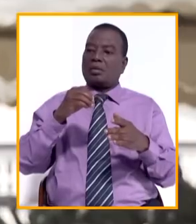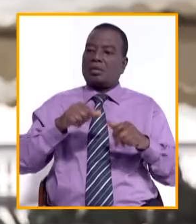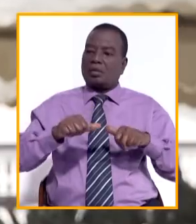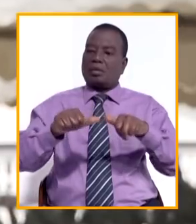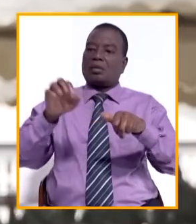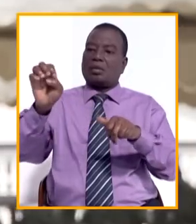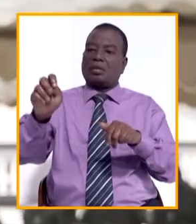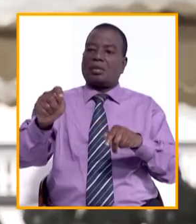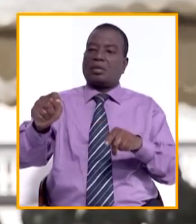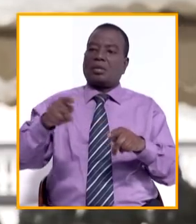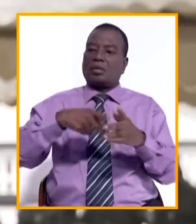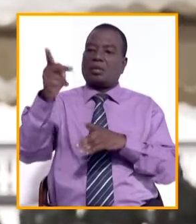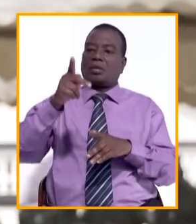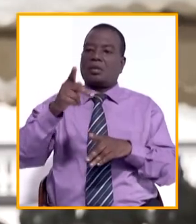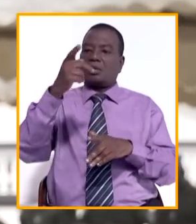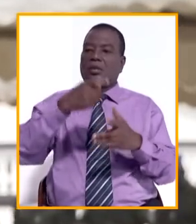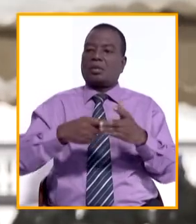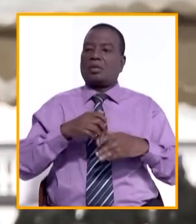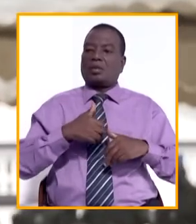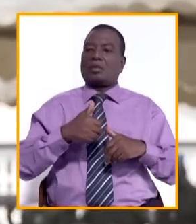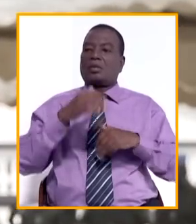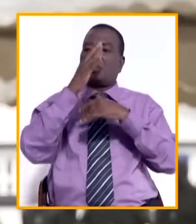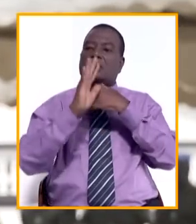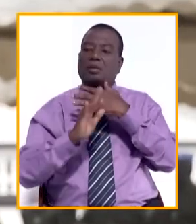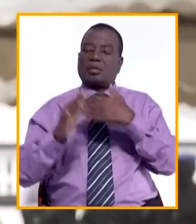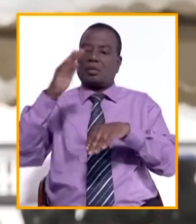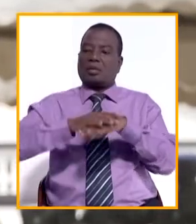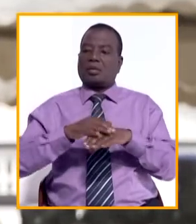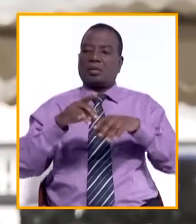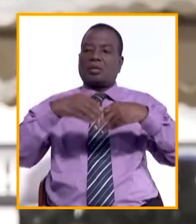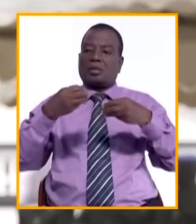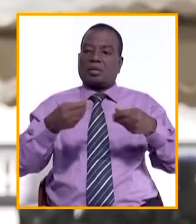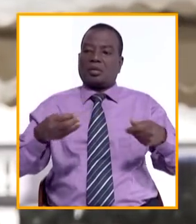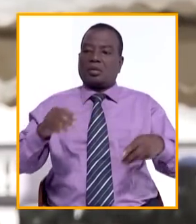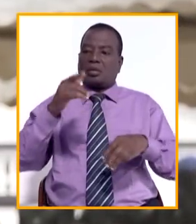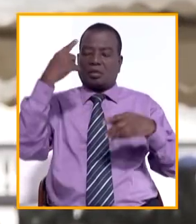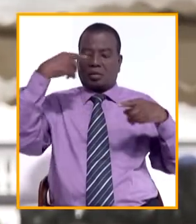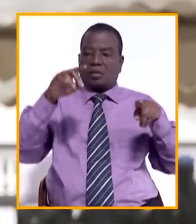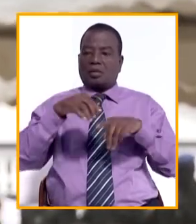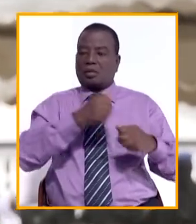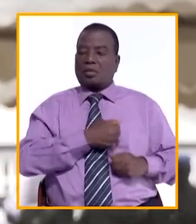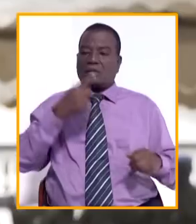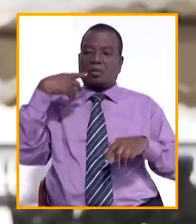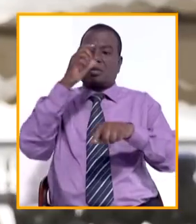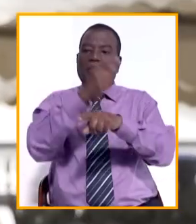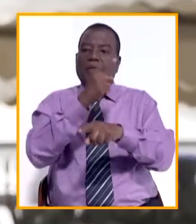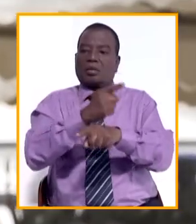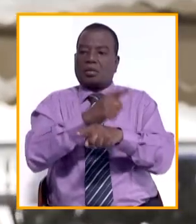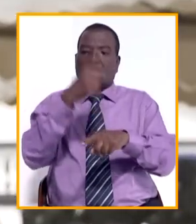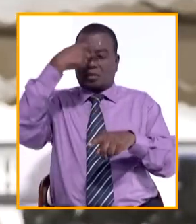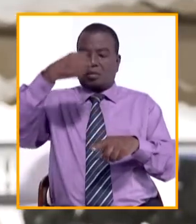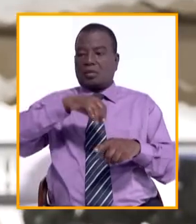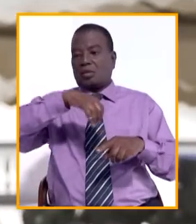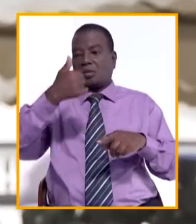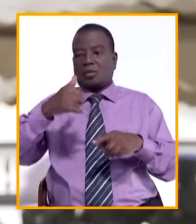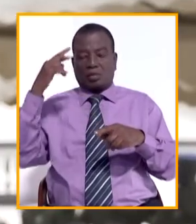continuant de payer le prix du sang sur une terre où vos frères d'armes étaient injustement détenus pour des raisons